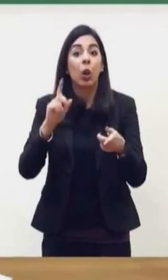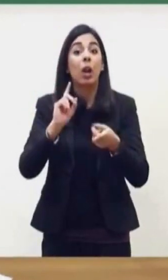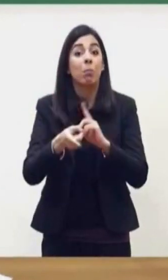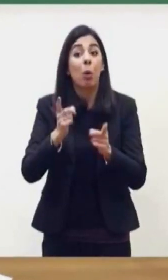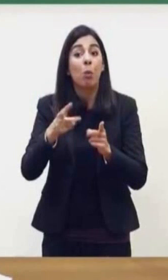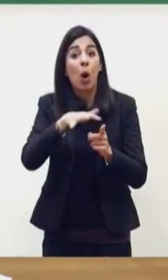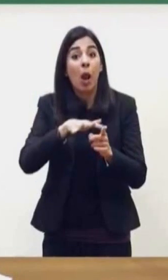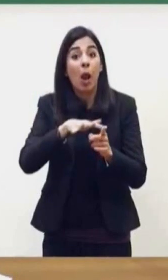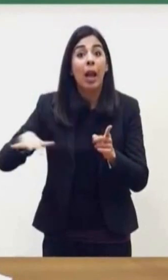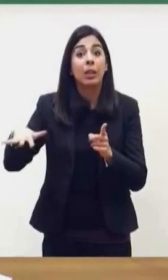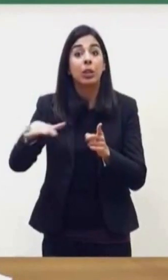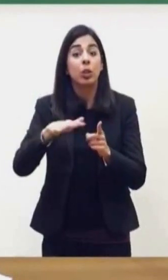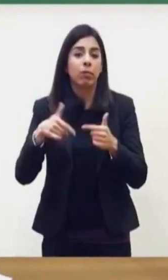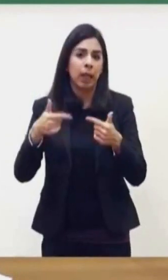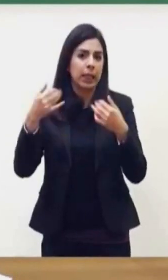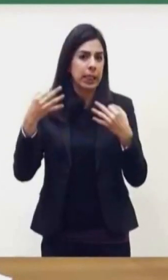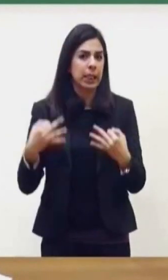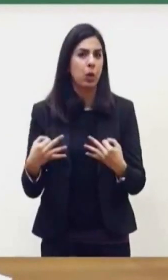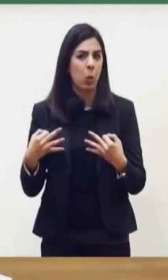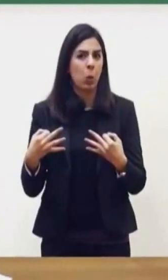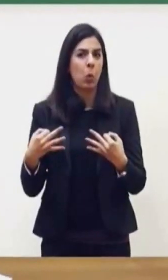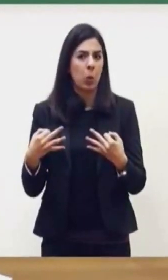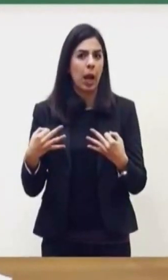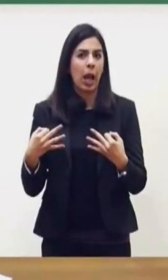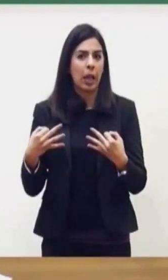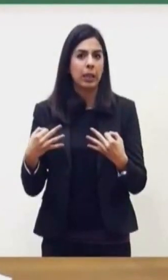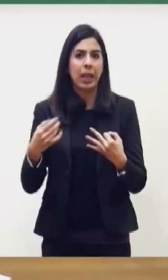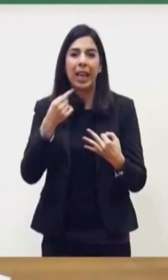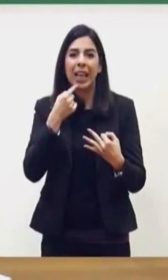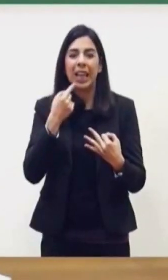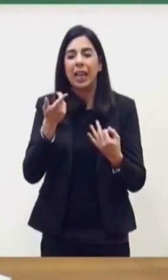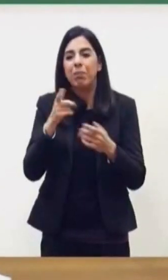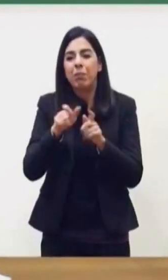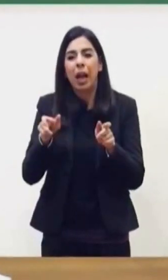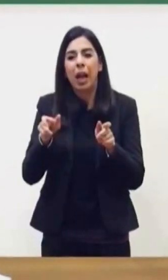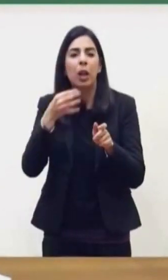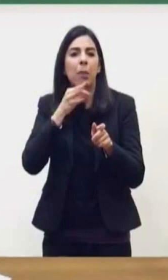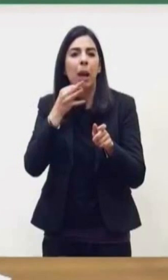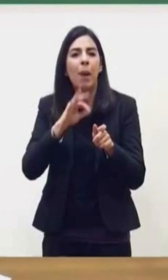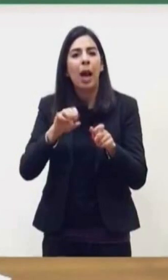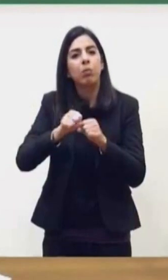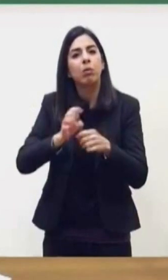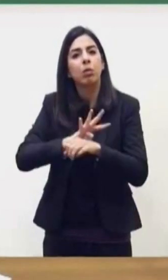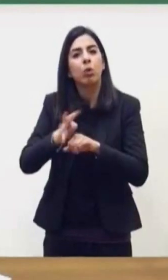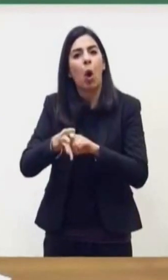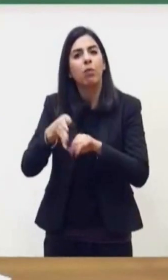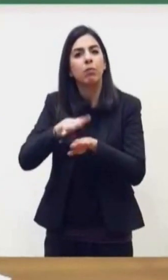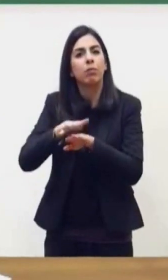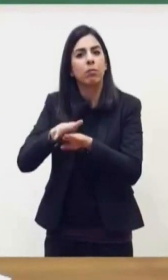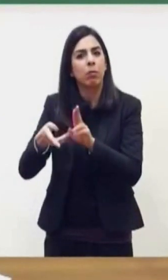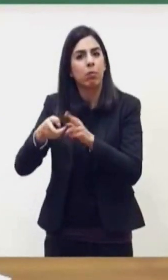che si connotano per un tasso di letalità più elevato, quindi l'ho appena